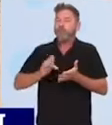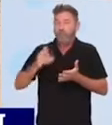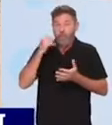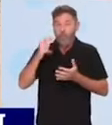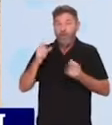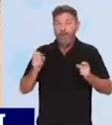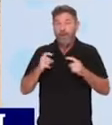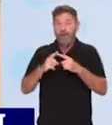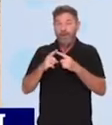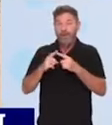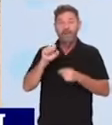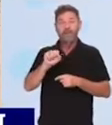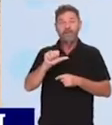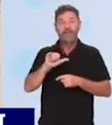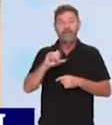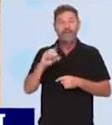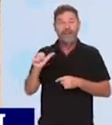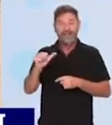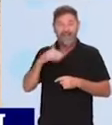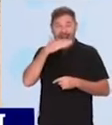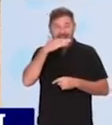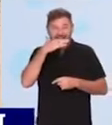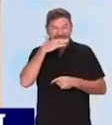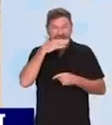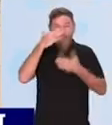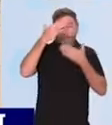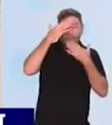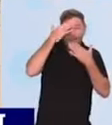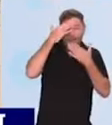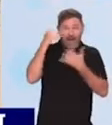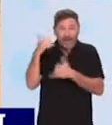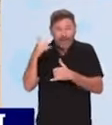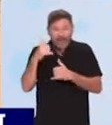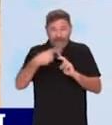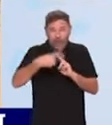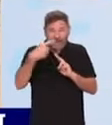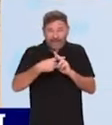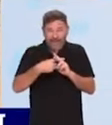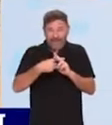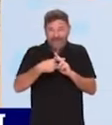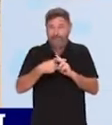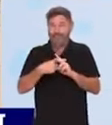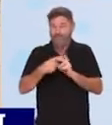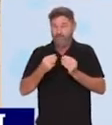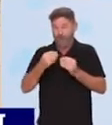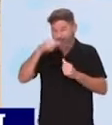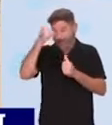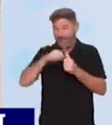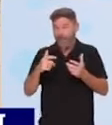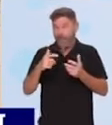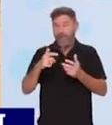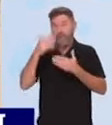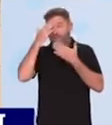nous sommes à Saïda, on est à la frontière entre le Maroc et l'Algérie. Rappelons-le, les frontières entre le Maroc et l'Algérie